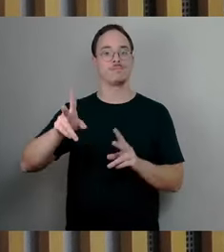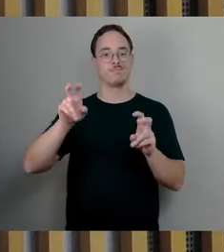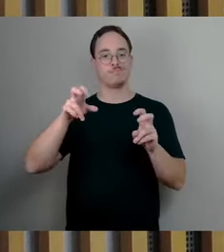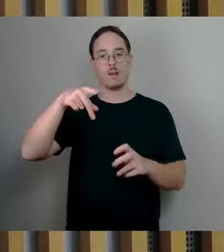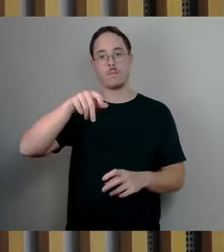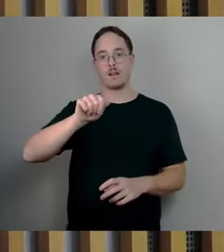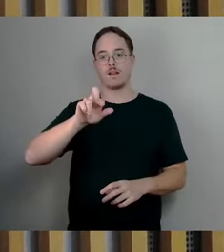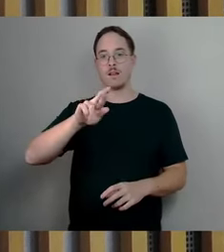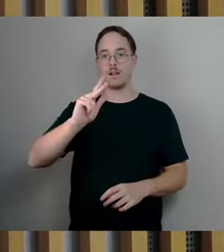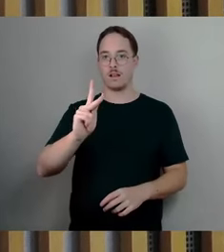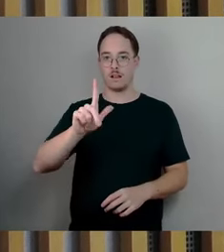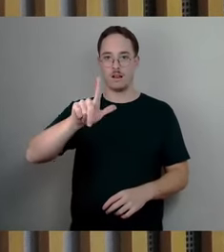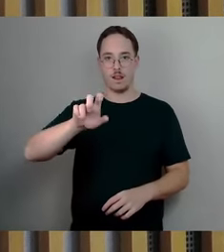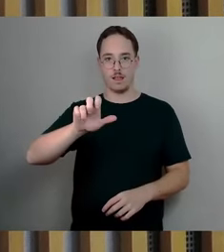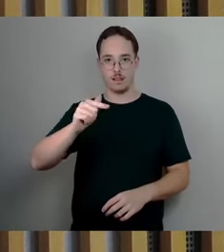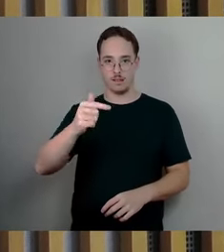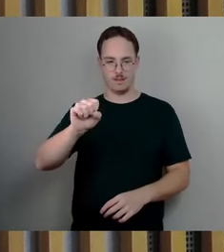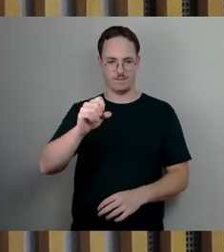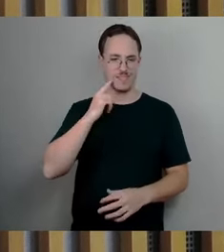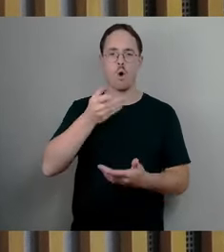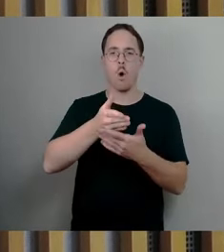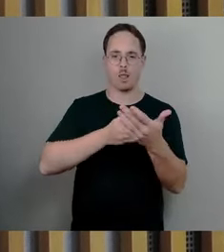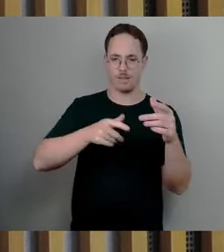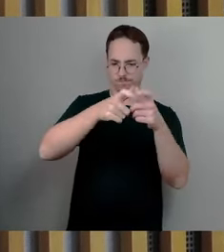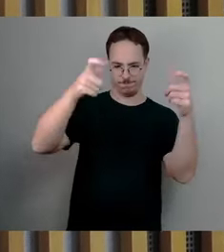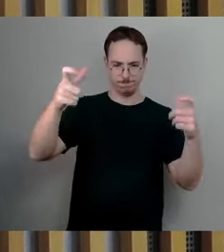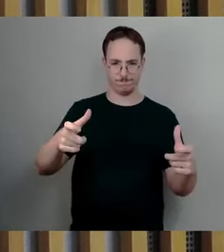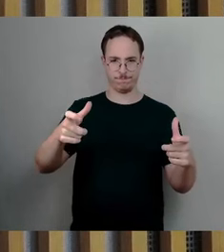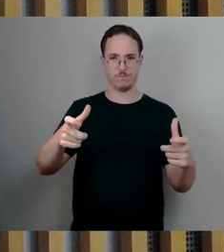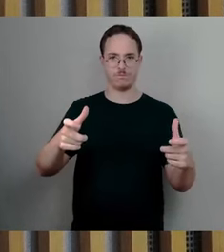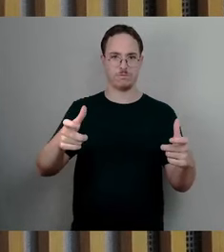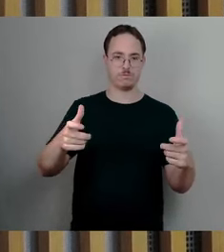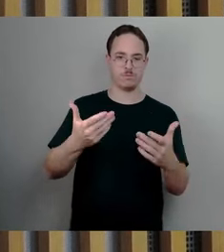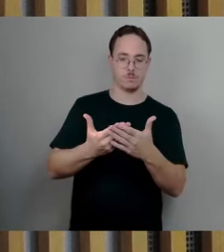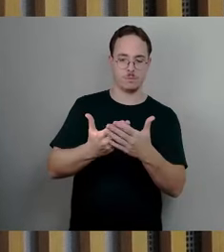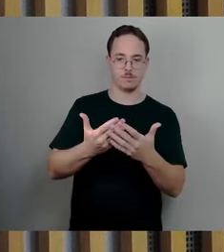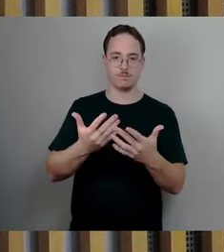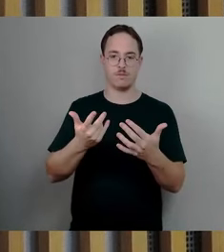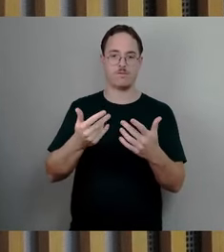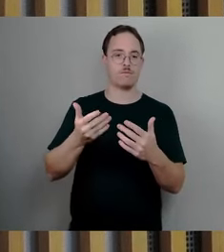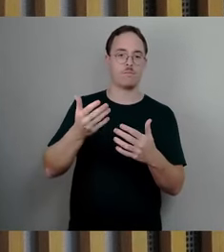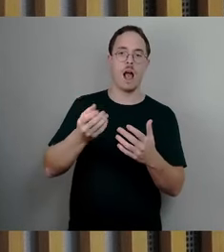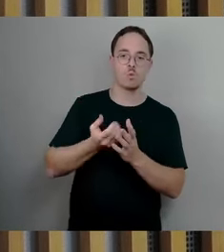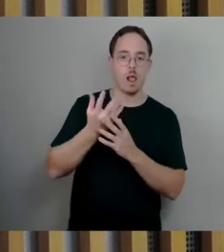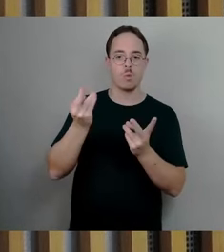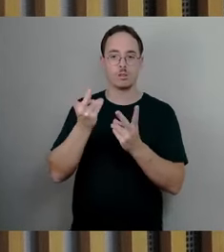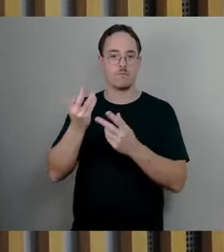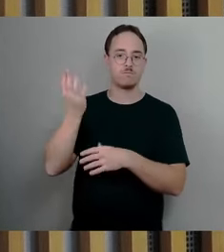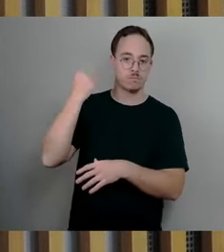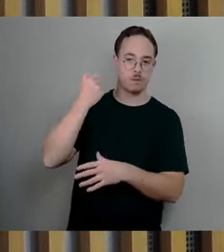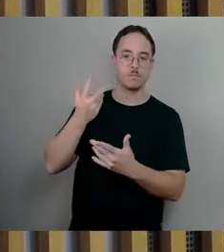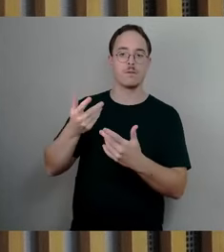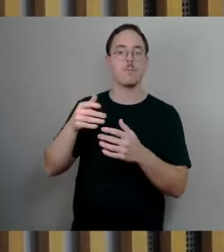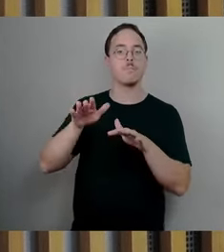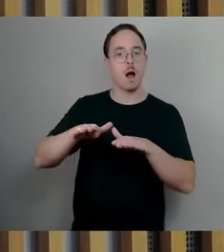Holzkonstruktionen, die auf aktuellen oder ehemaligen Parkplätzen temporär eingerichtet werden, wo dann die Menschen